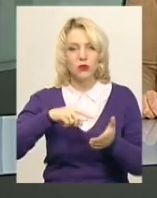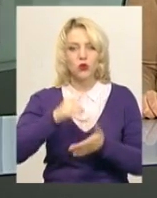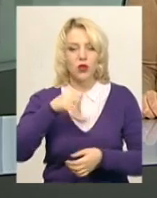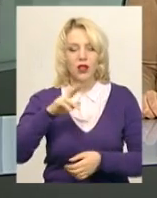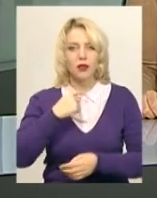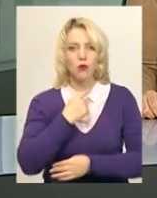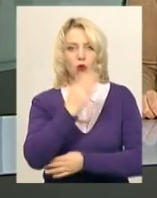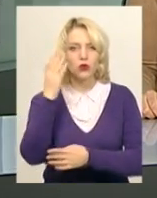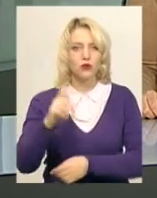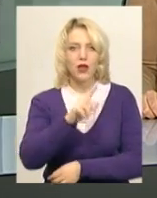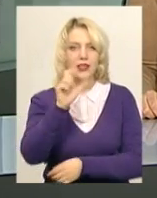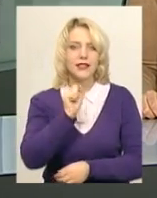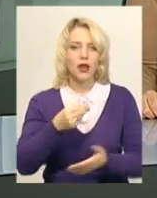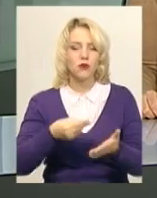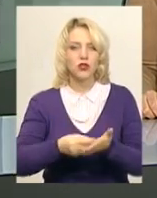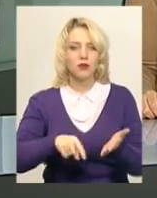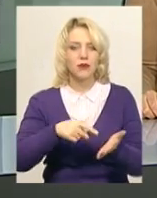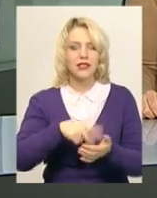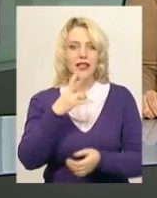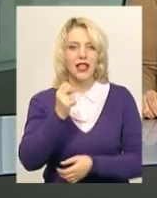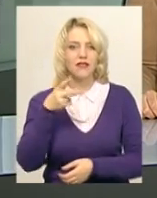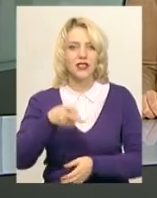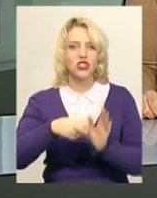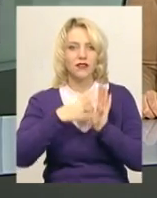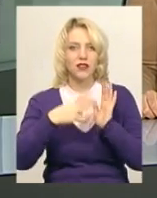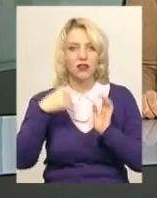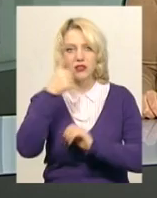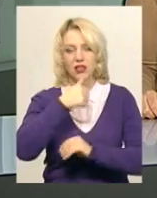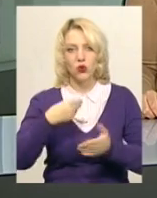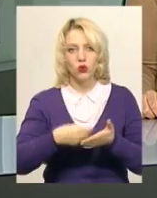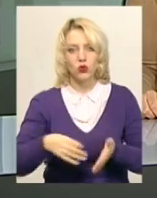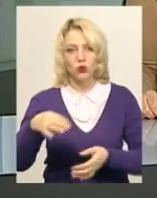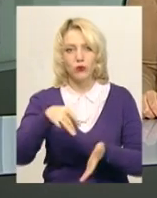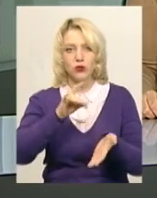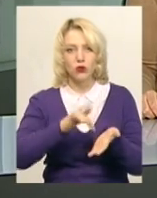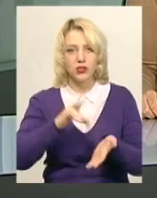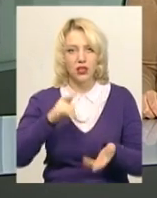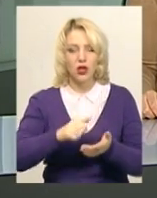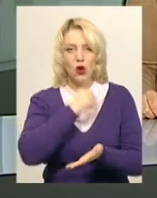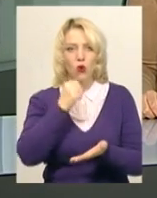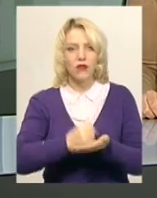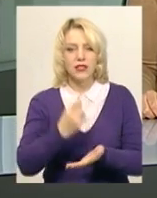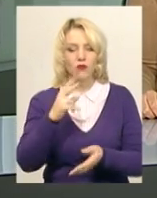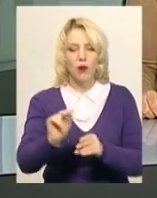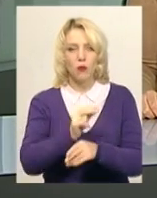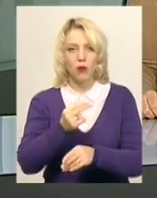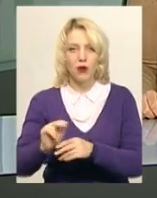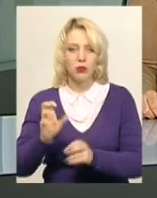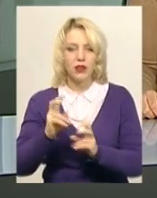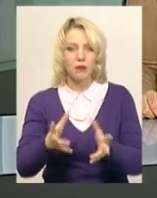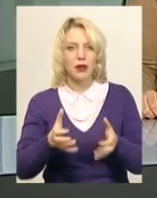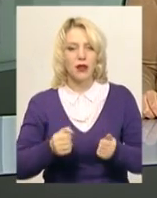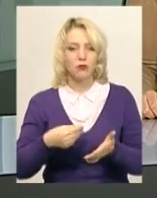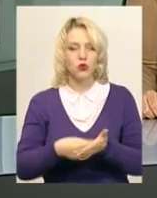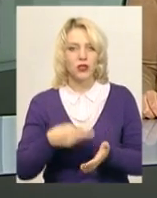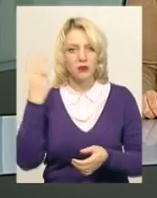проголосували за бюджет міста на 2019 рік. Кошторис обласного центру ухвалили із двома поправками. Як приймали